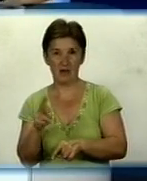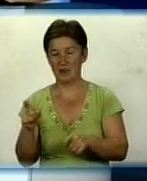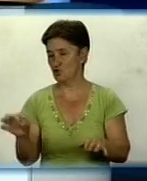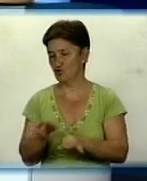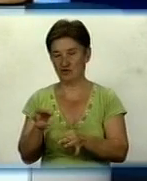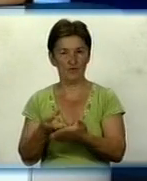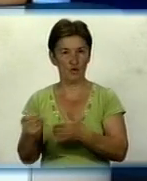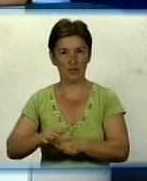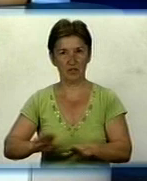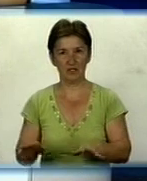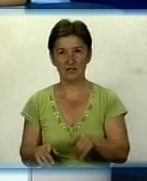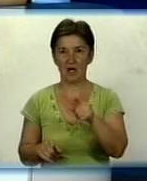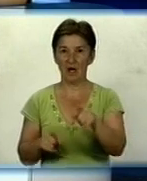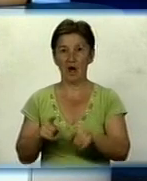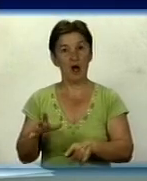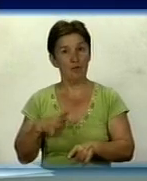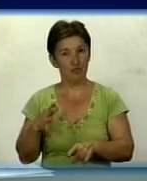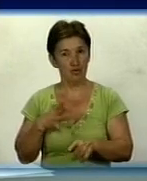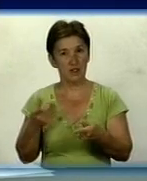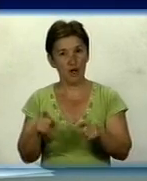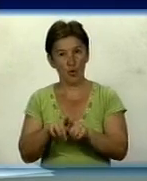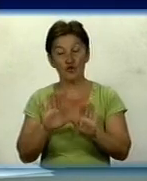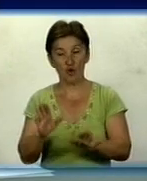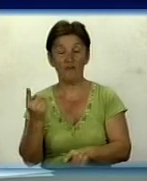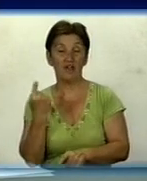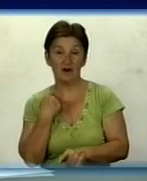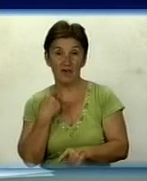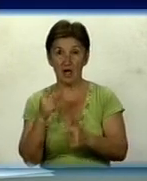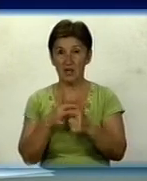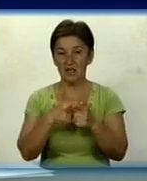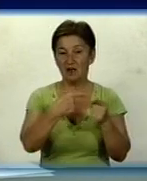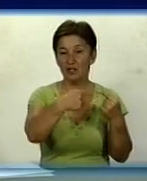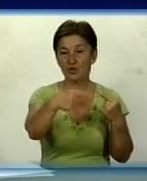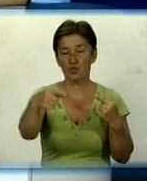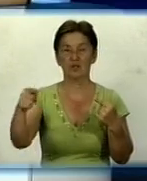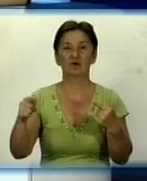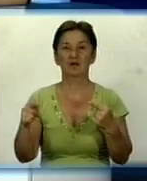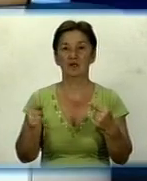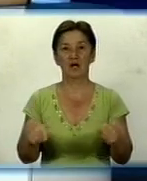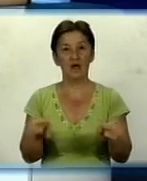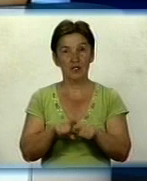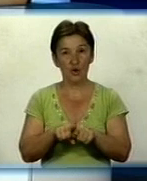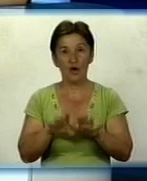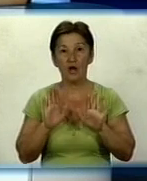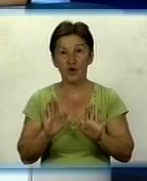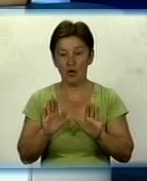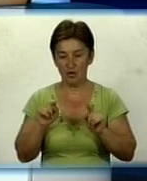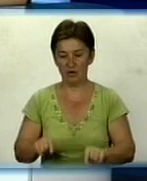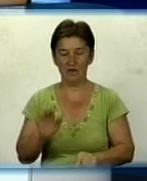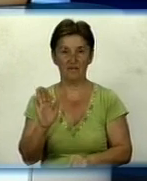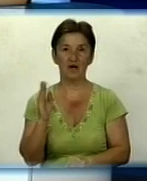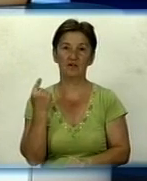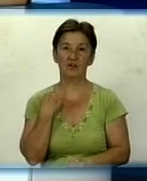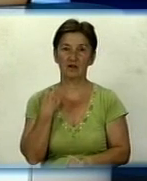така ситуація відбулася тільки по Кіровограду чи і в інших населених пунктах Кіровоградщини? Ні, така ситуація мала місце тільки в Кіровограді, адже